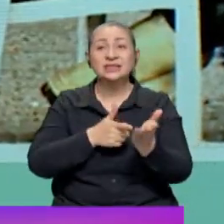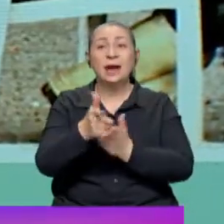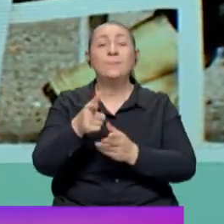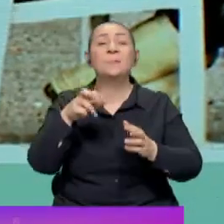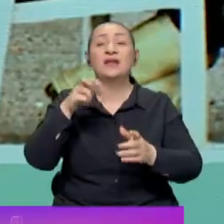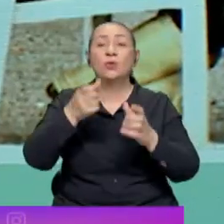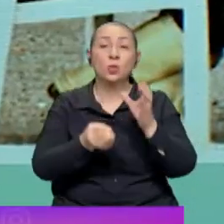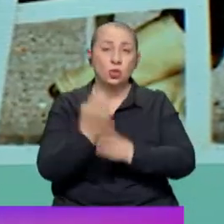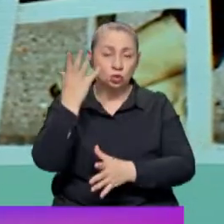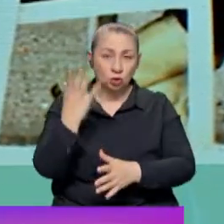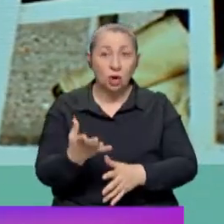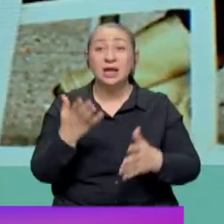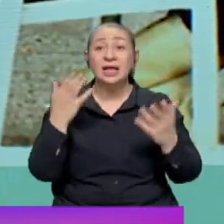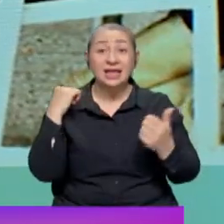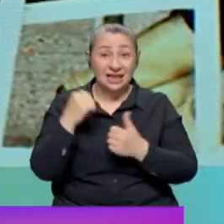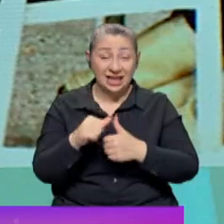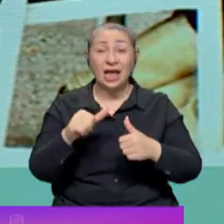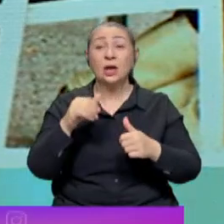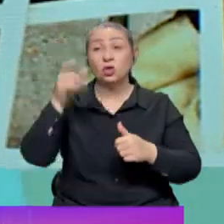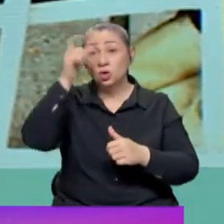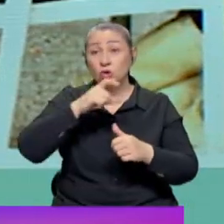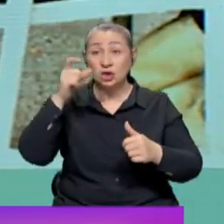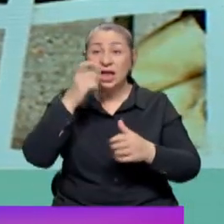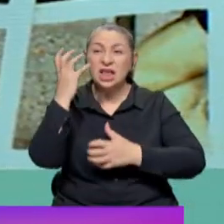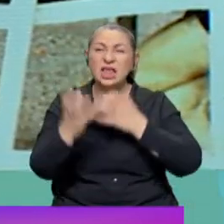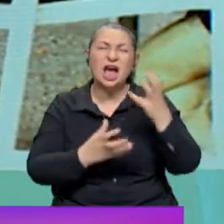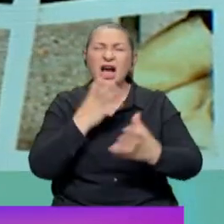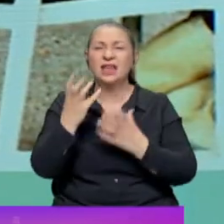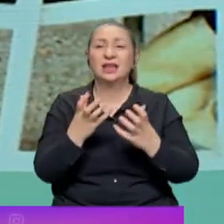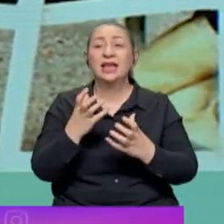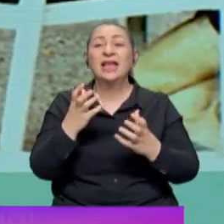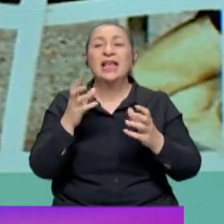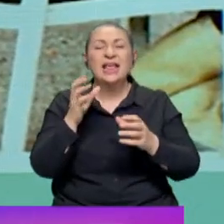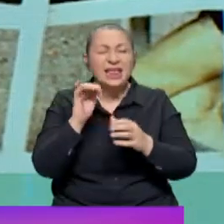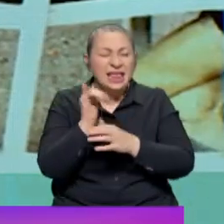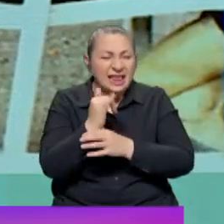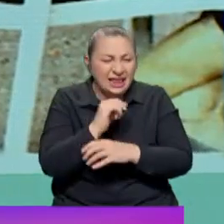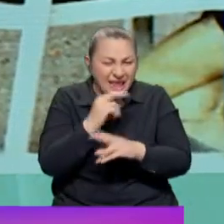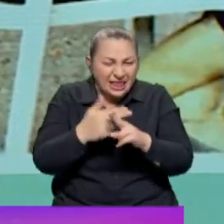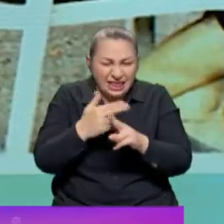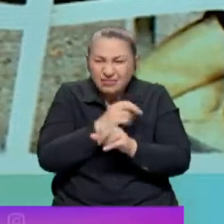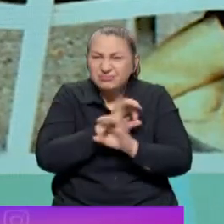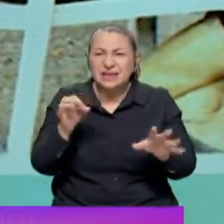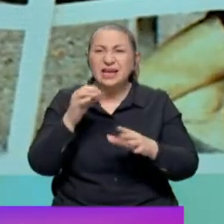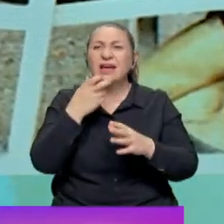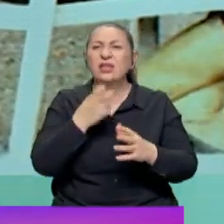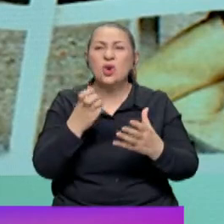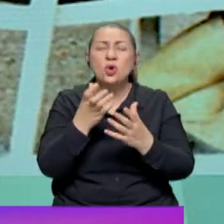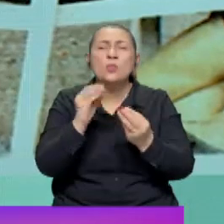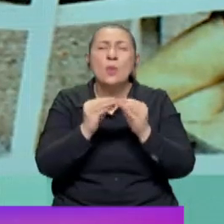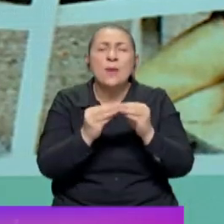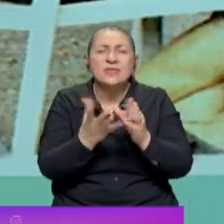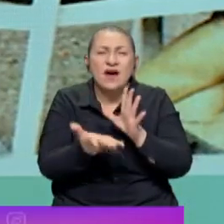platformu kuruldu. Ve yine ülkeyi yangın yerine çeviren yeteneksiz kadrolar sorunların daha da